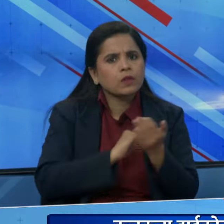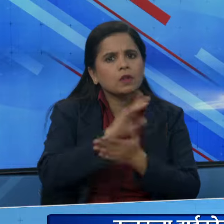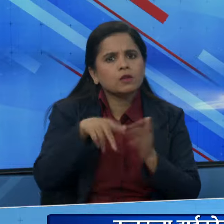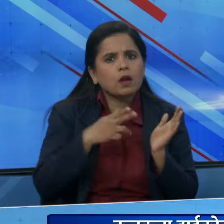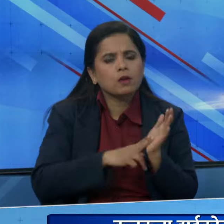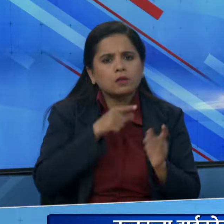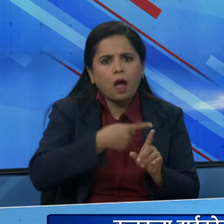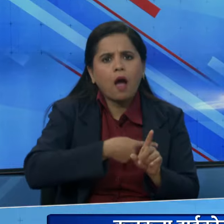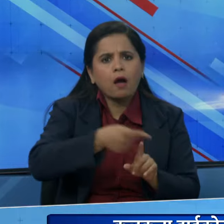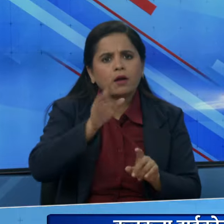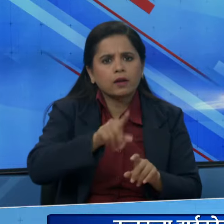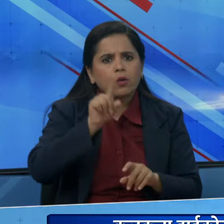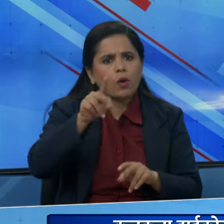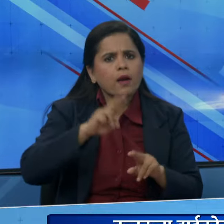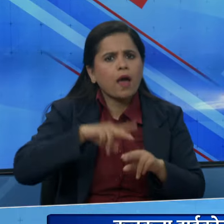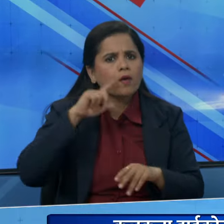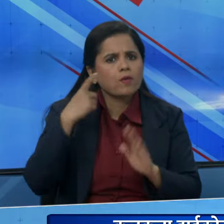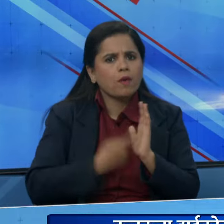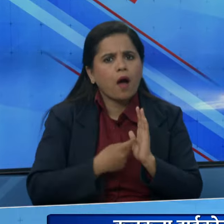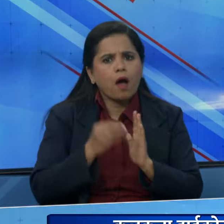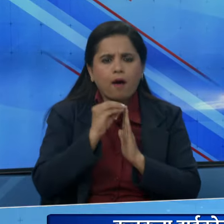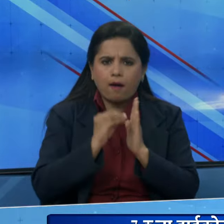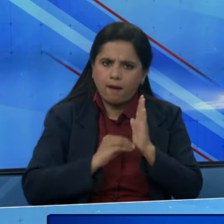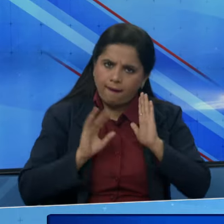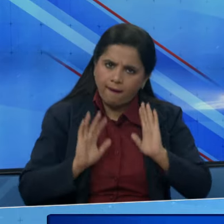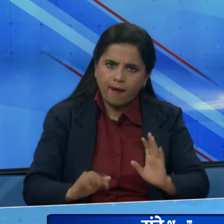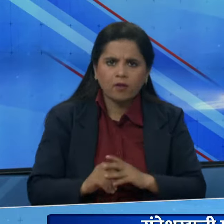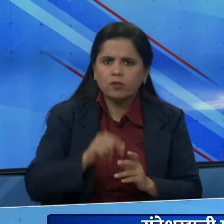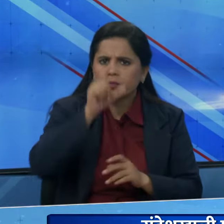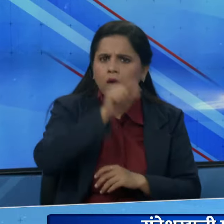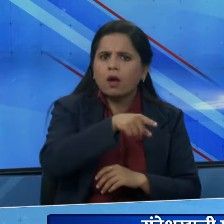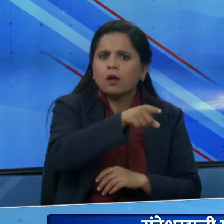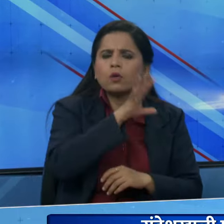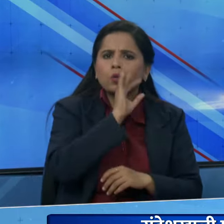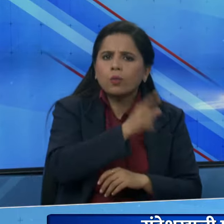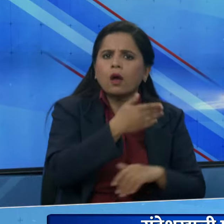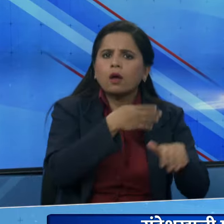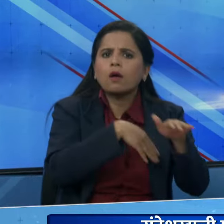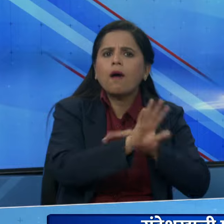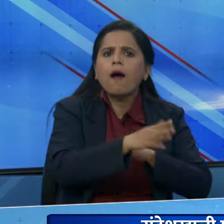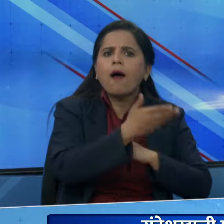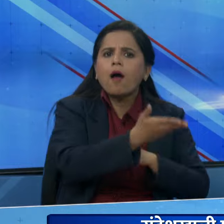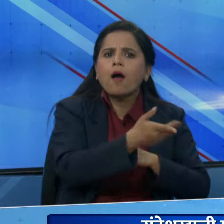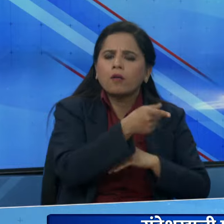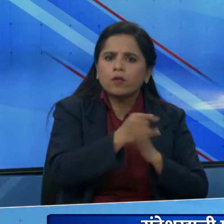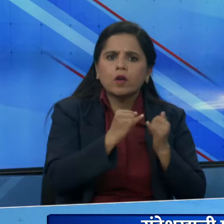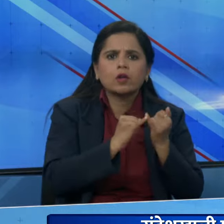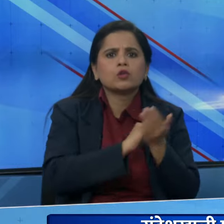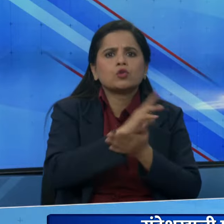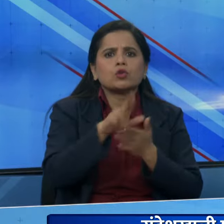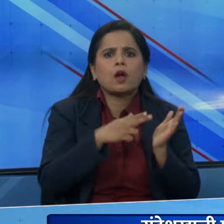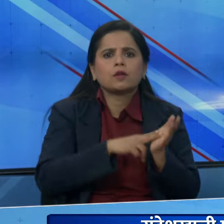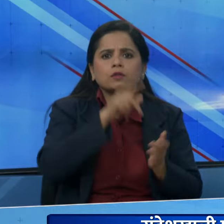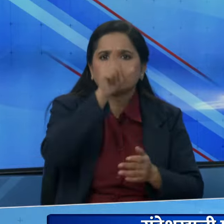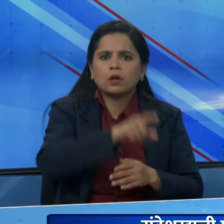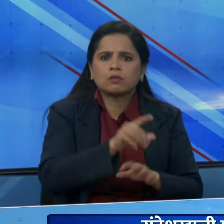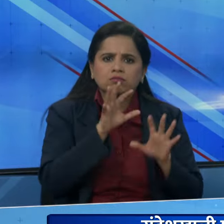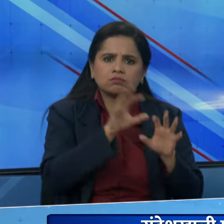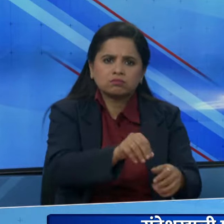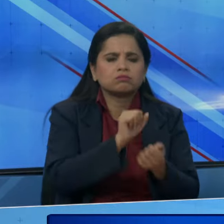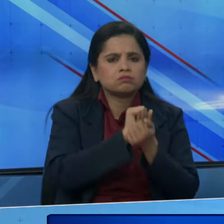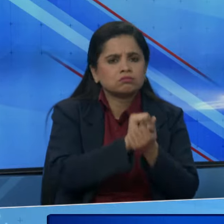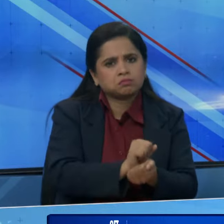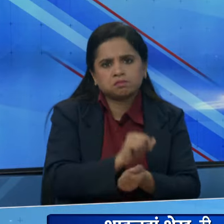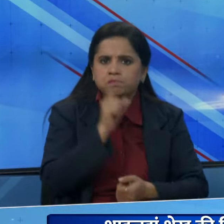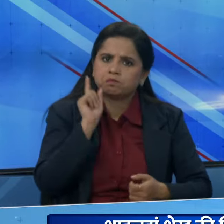शेख के खिलाफ एक F.I.R. दर्ज है और वे एक आरोपी है और इसलिए शाजहाँ शेख को गिरफतार